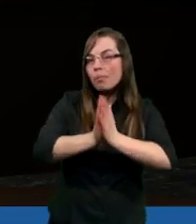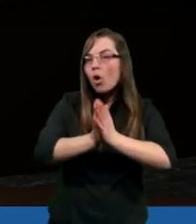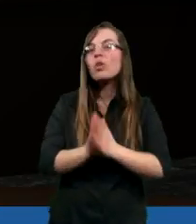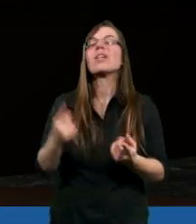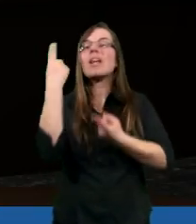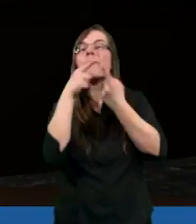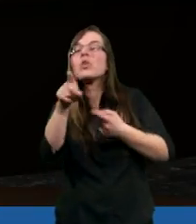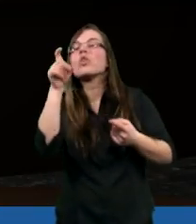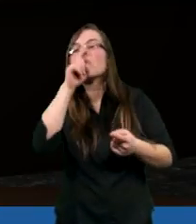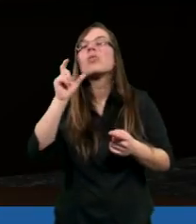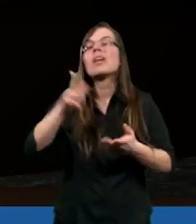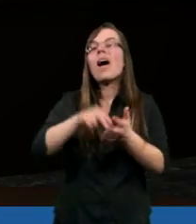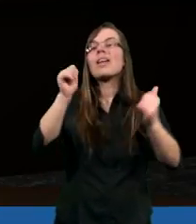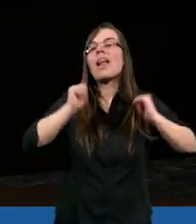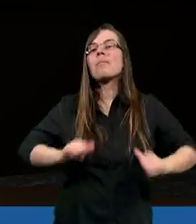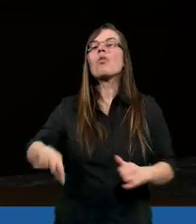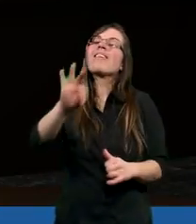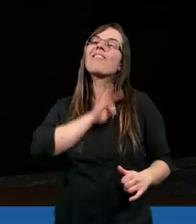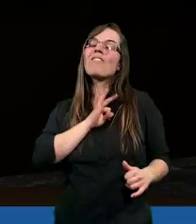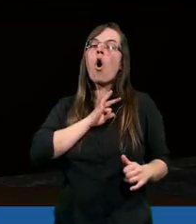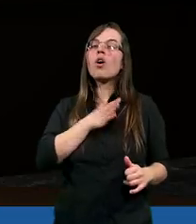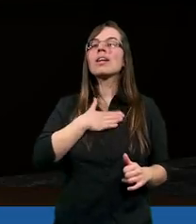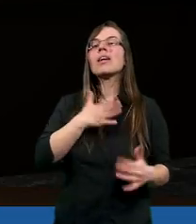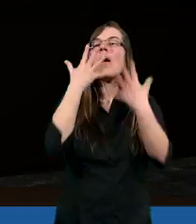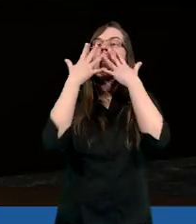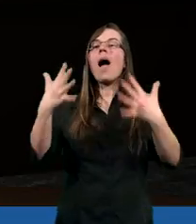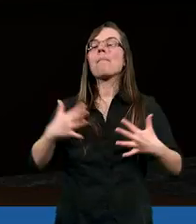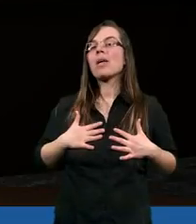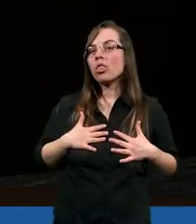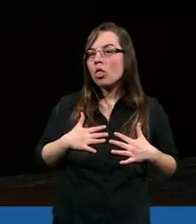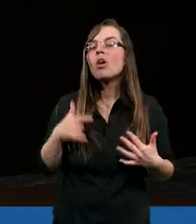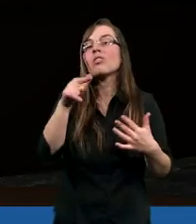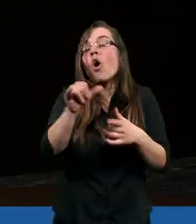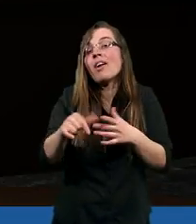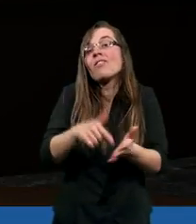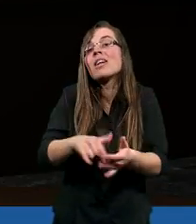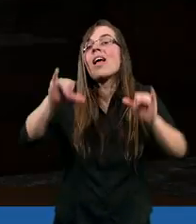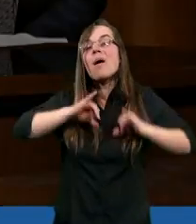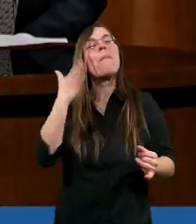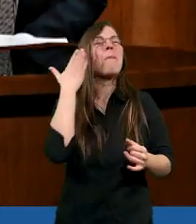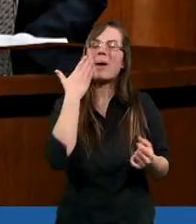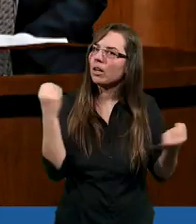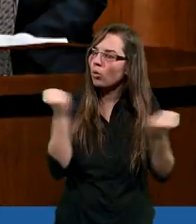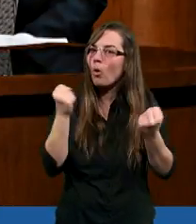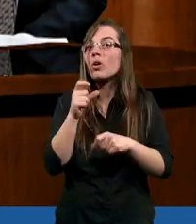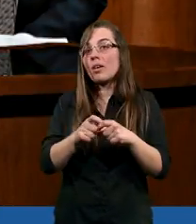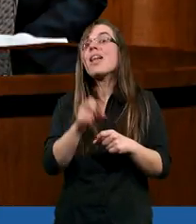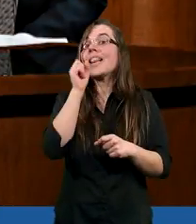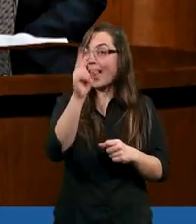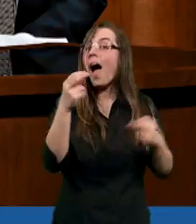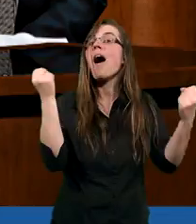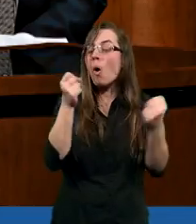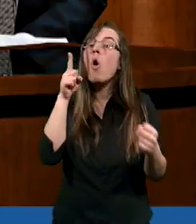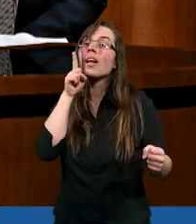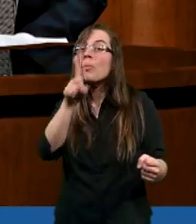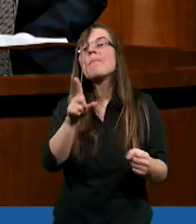zamyślając to zużyć na zaspokojenie swoich namiętności. Czyli to jest egoizm. Bardzo mocne słowa. Bardzo mocne,